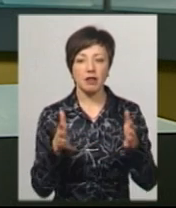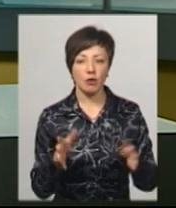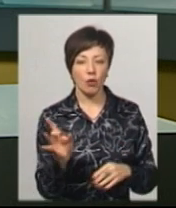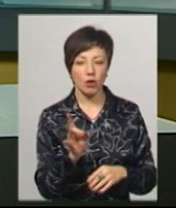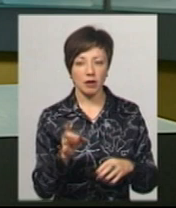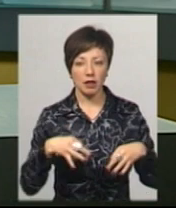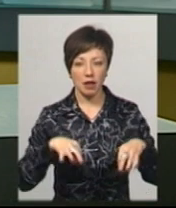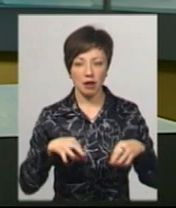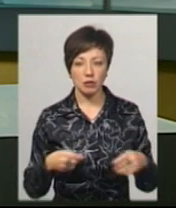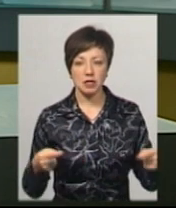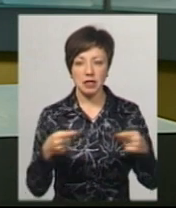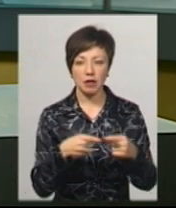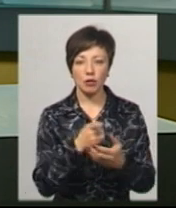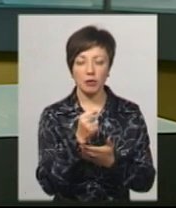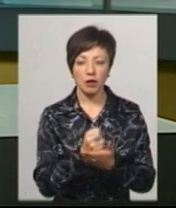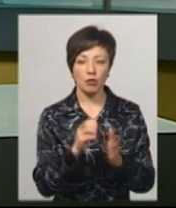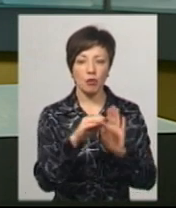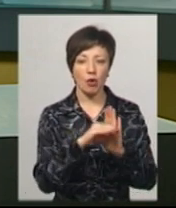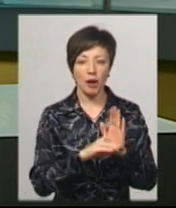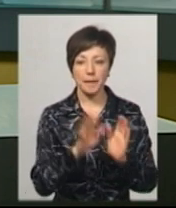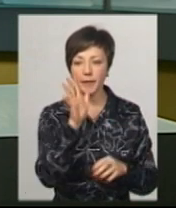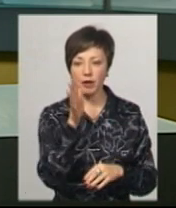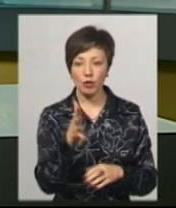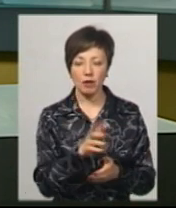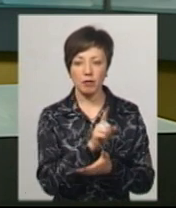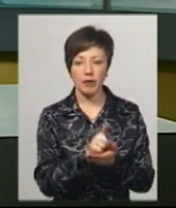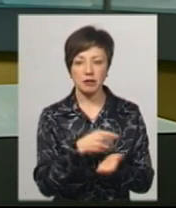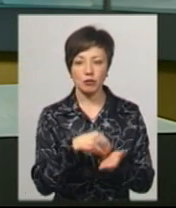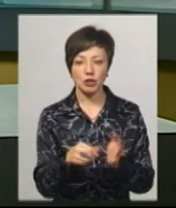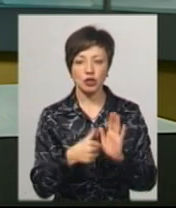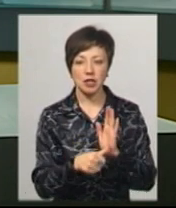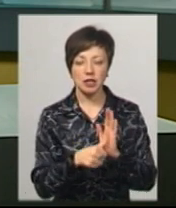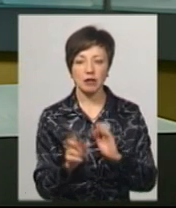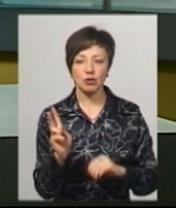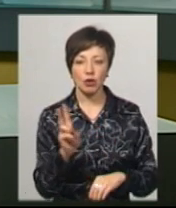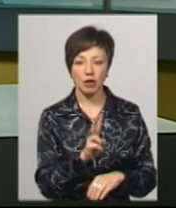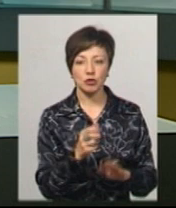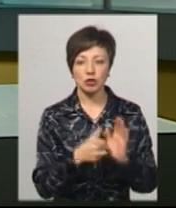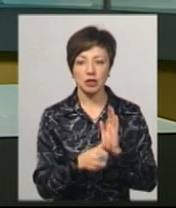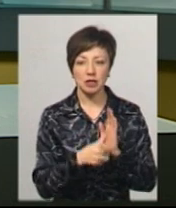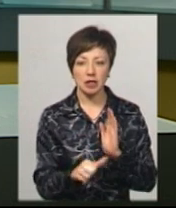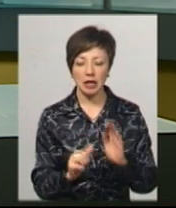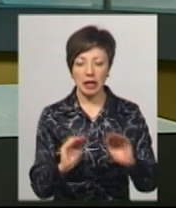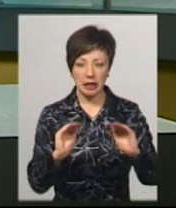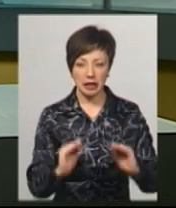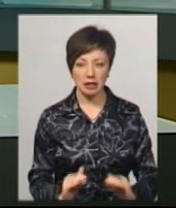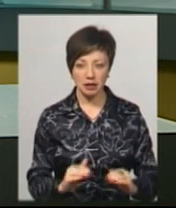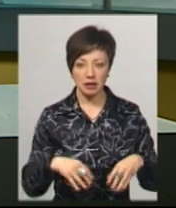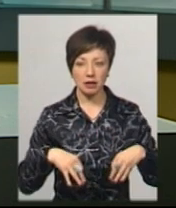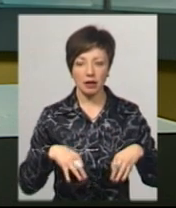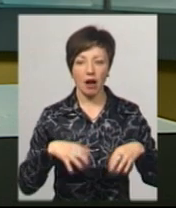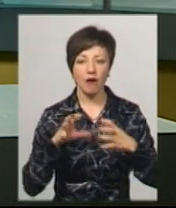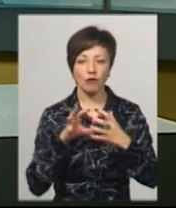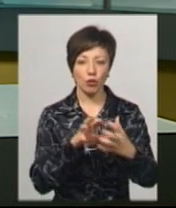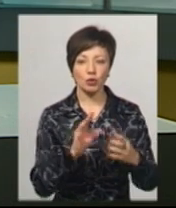транспорту. Згідно прийнятої програми, протягом п'яти років мають закупити 60 тролейбусів та 60 низькополих великогабаритних